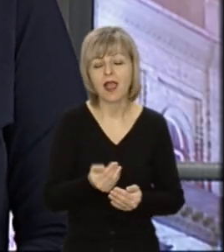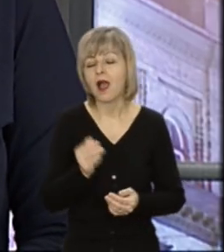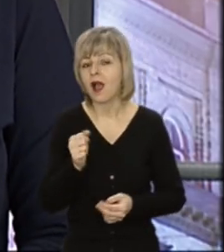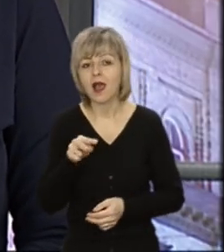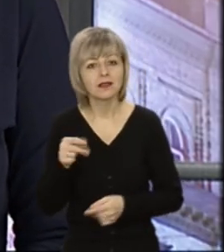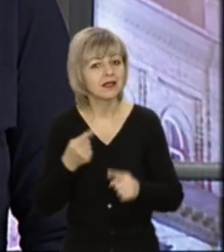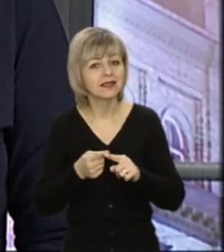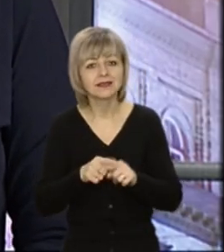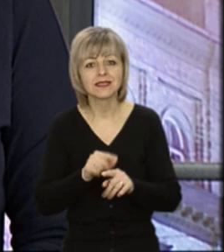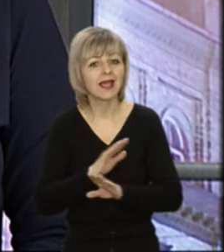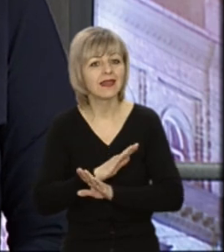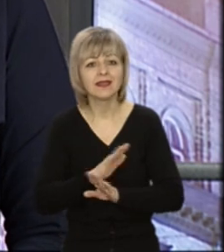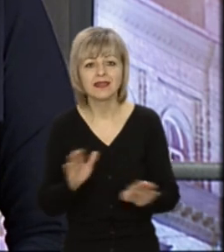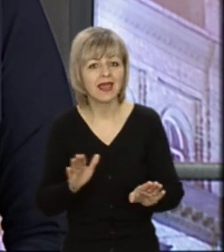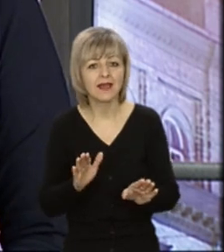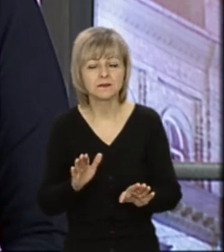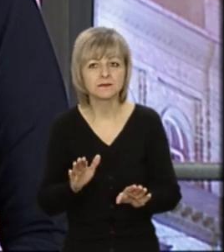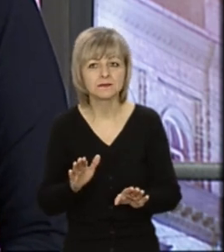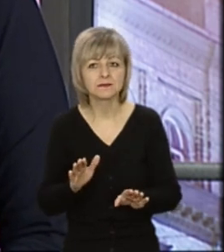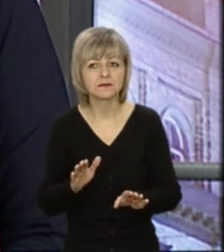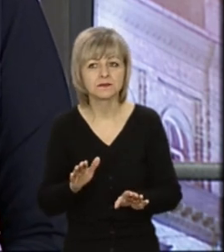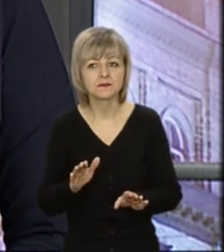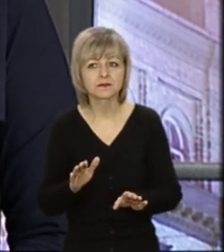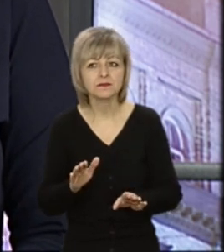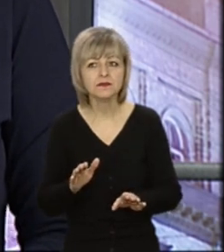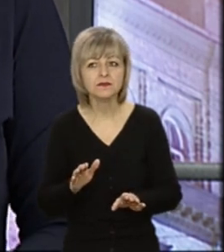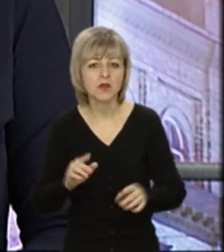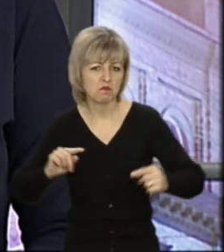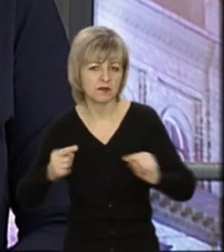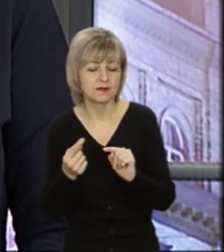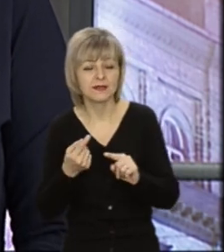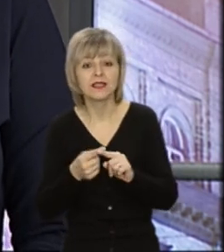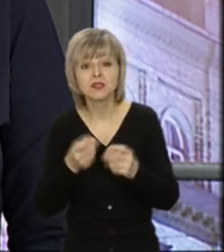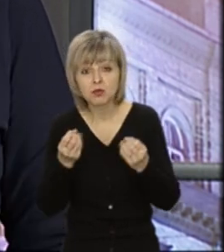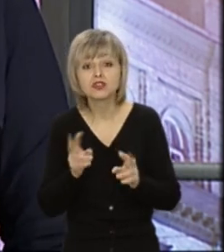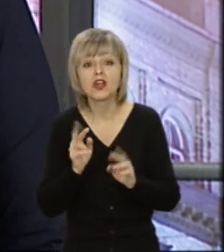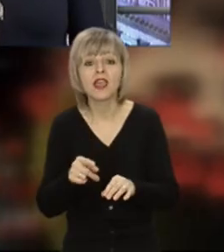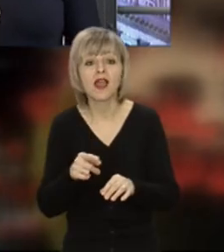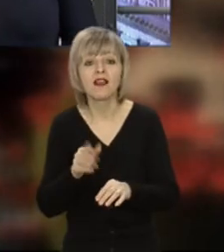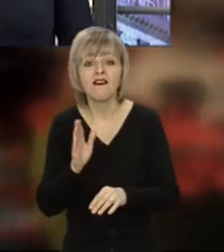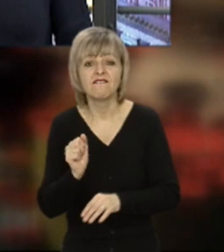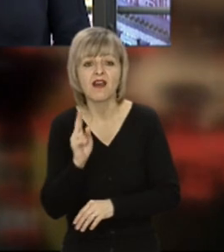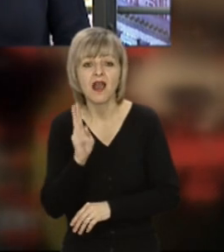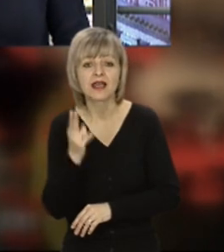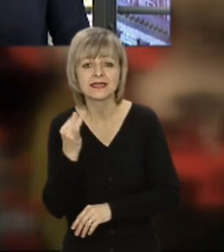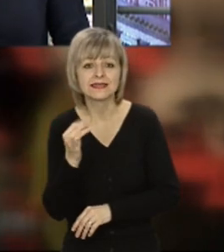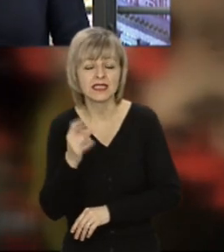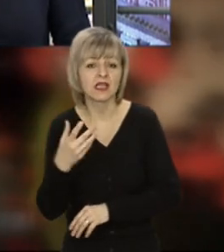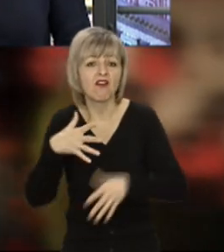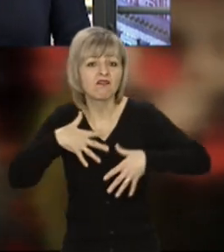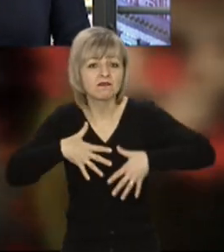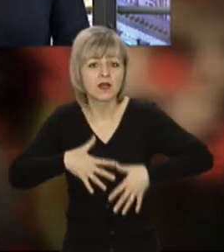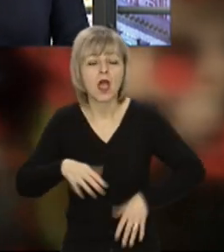непобіщена дія. Це є дія вакцини. Не ускладнення. Щодо